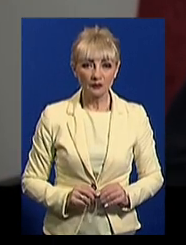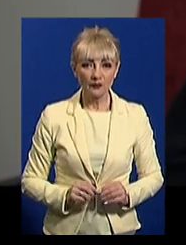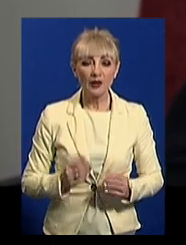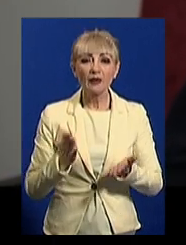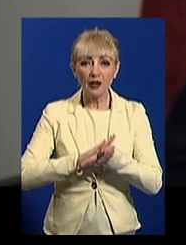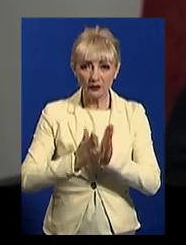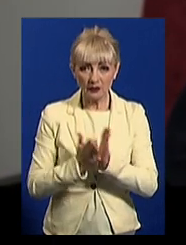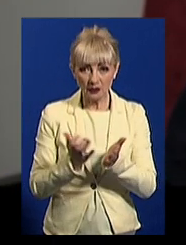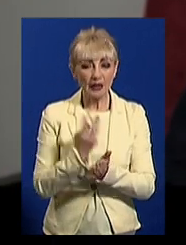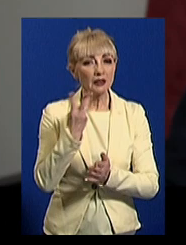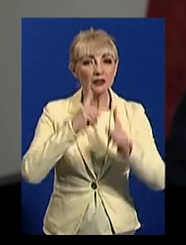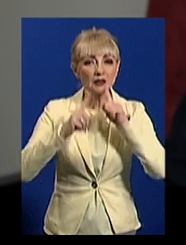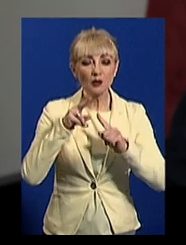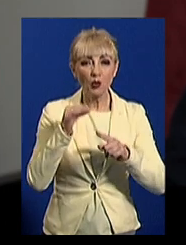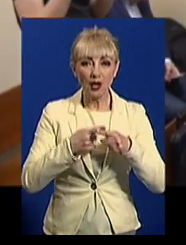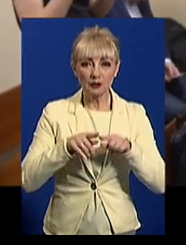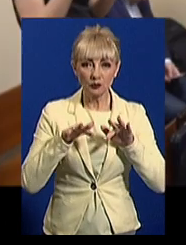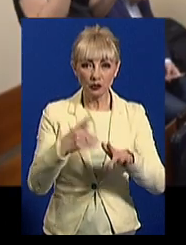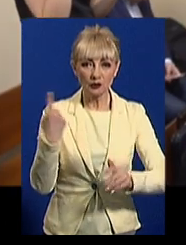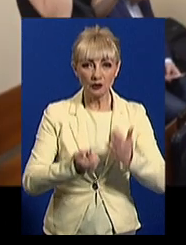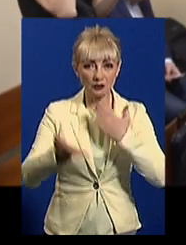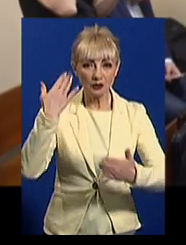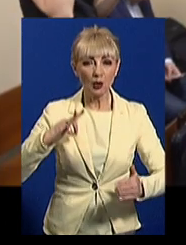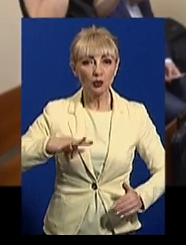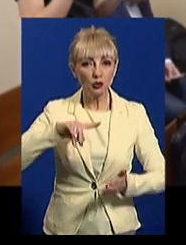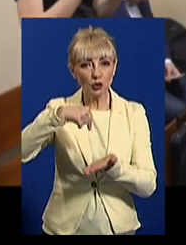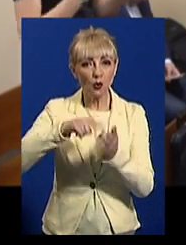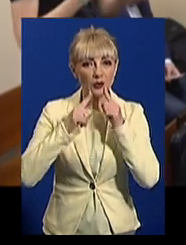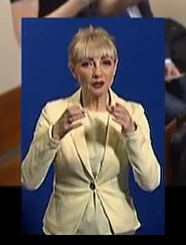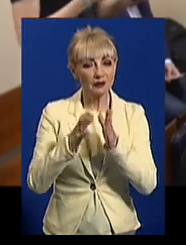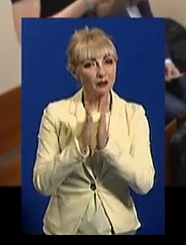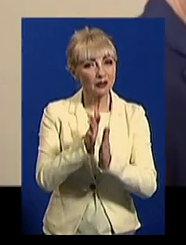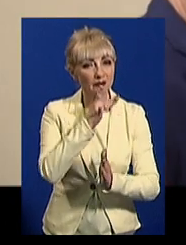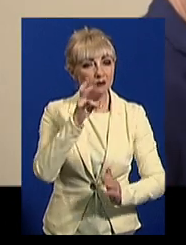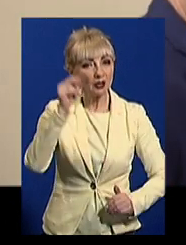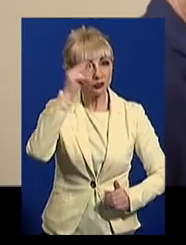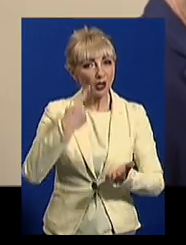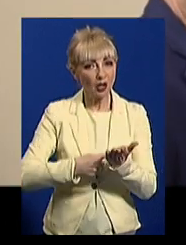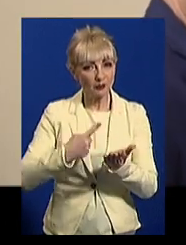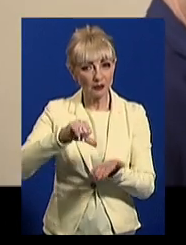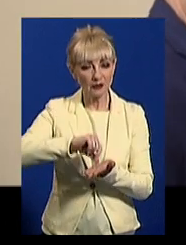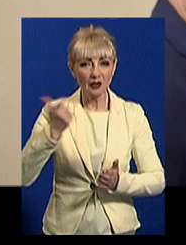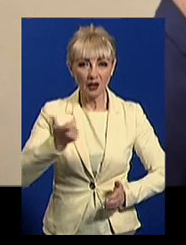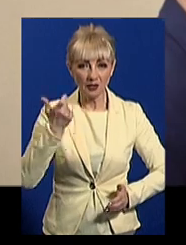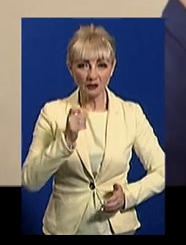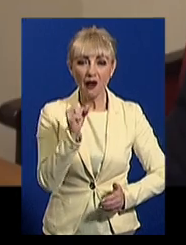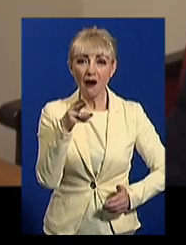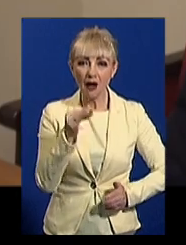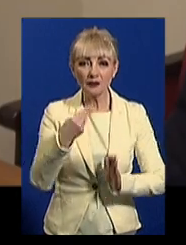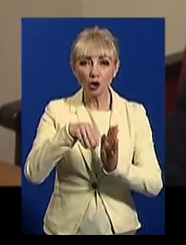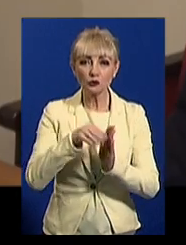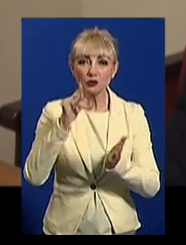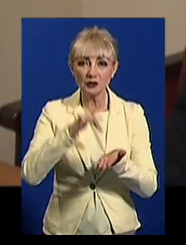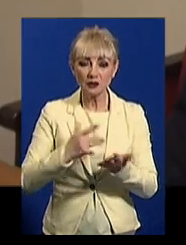Це третє засідання у цій справі. Тиждень тому юристи міськради попросили час на вивчення аргументів представників Харківського антикорупційного